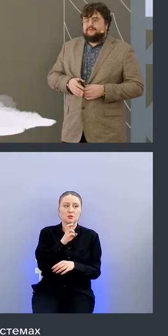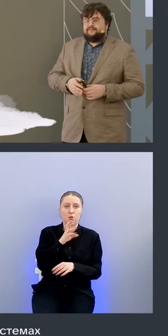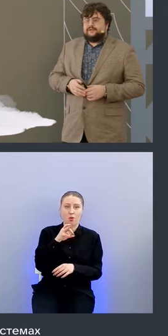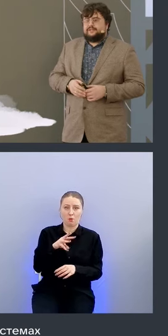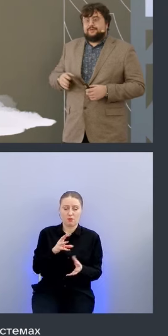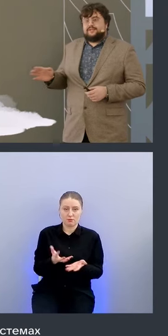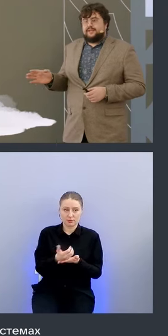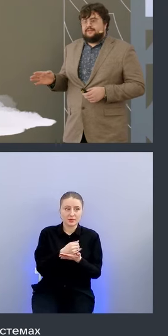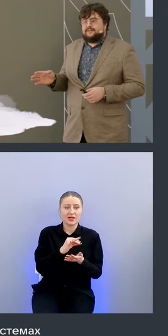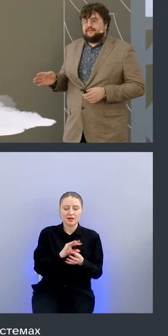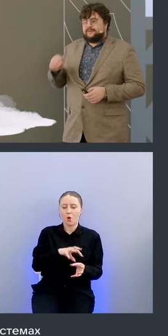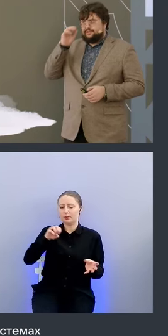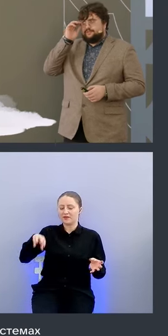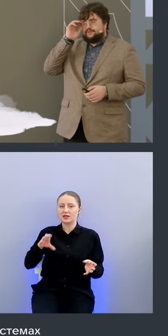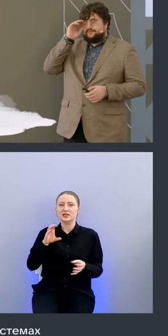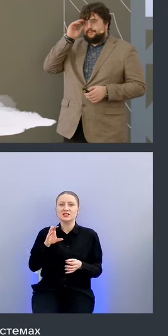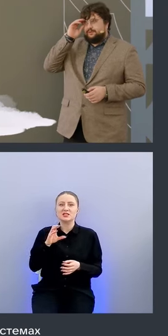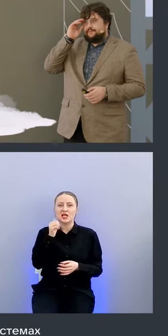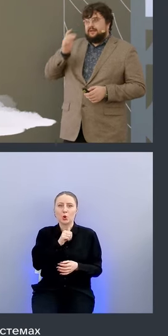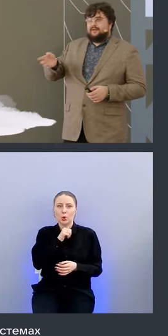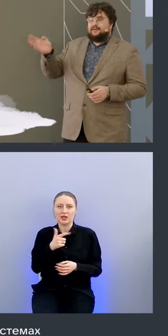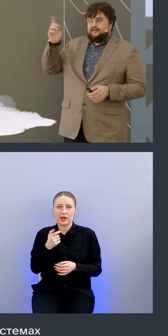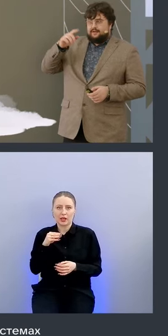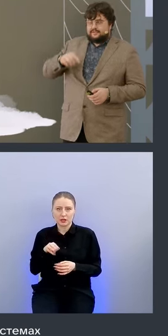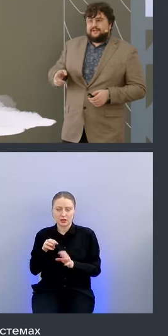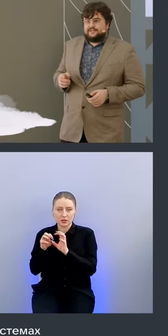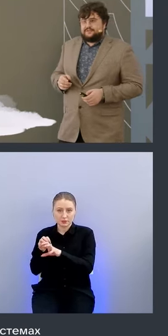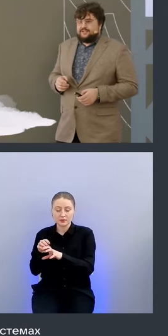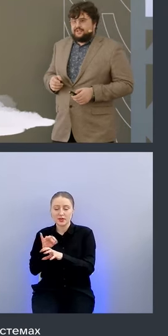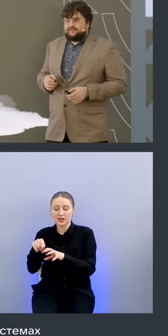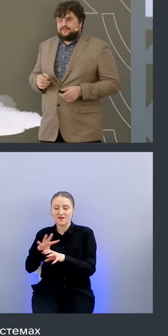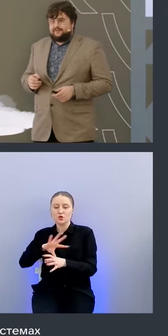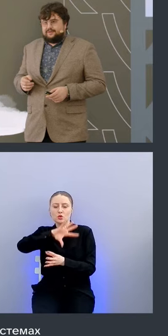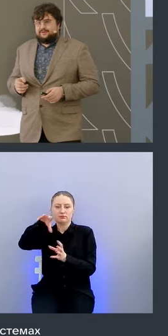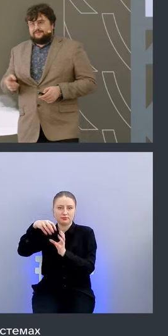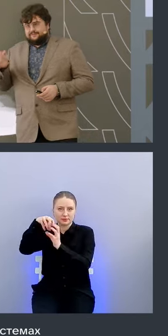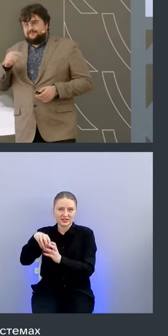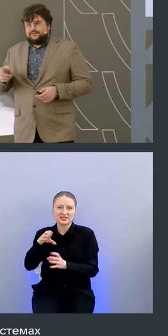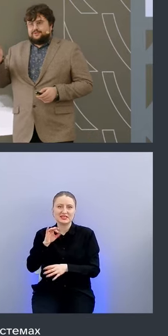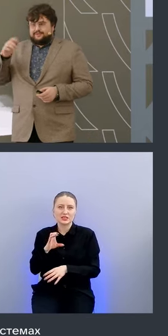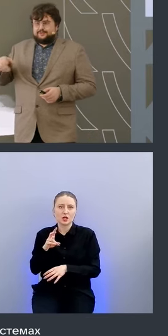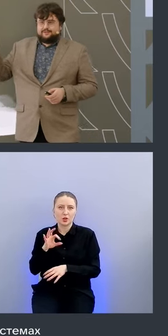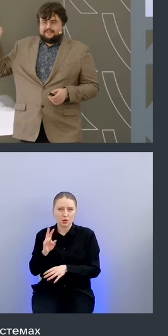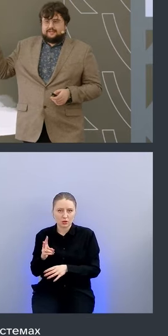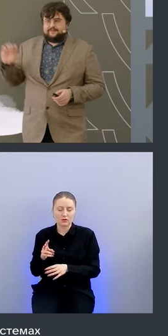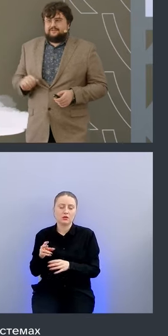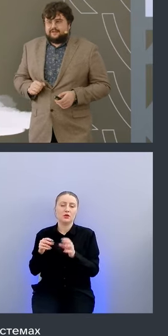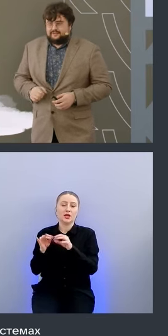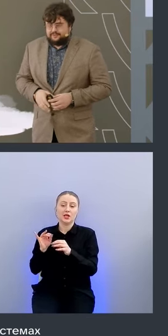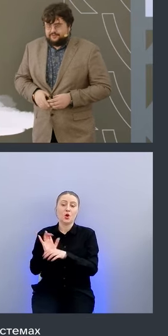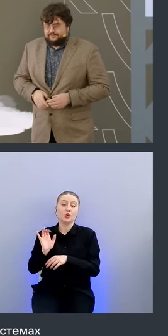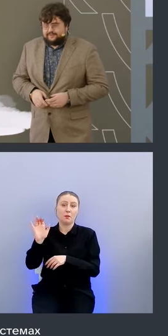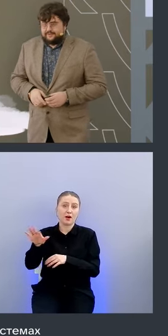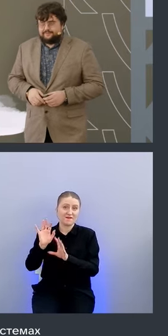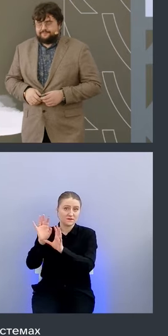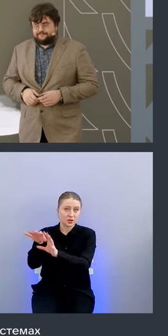в security gate опять же то есть это все заворачивается сначала все слог в json и слог и отправили